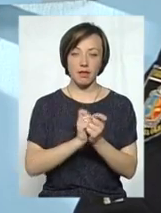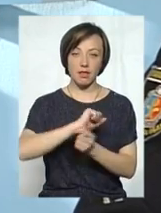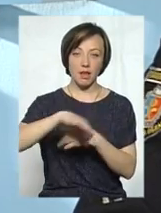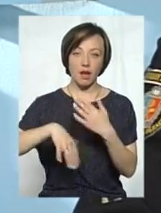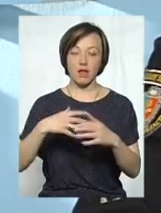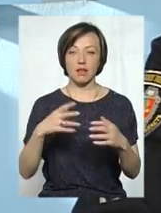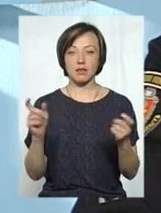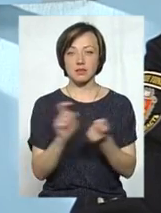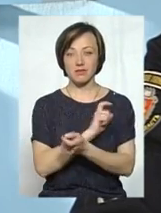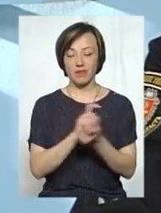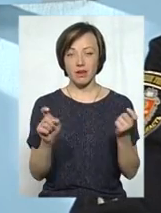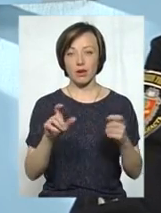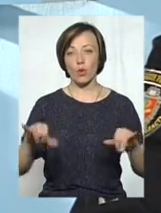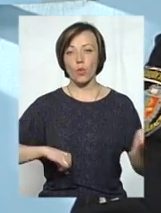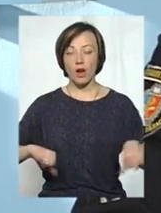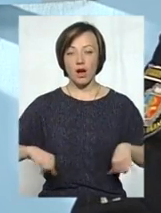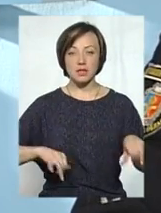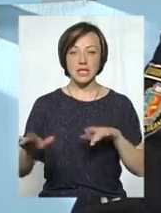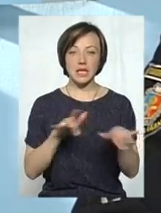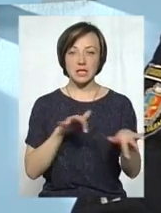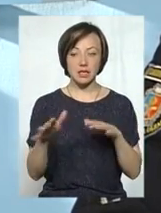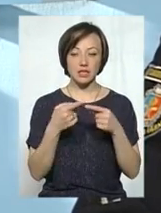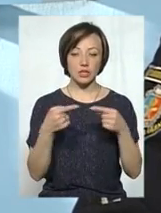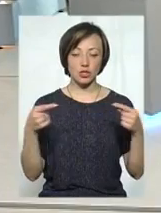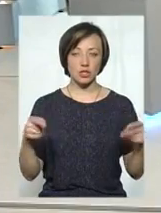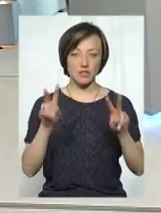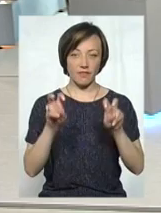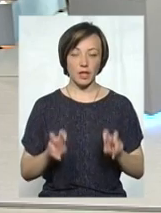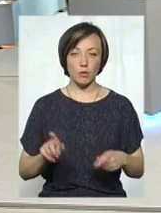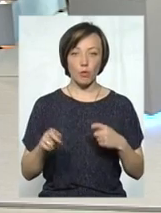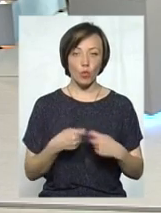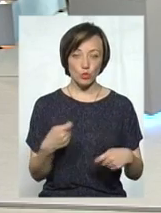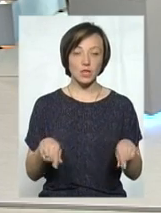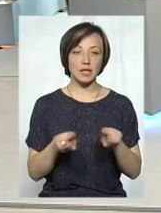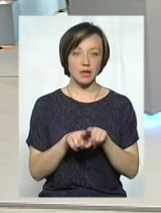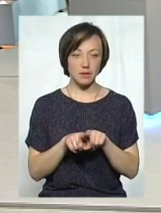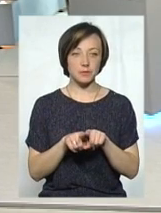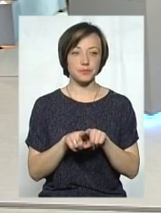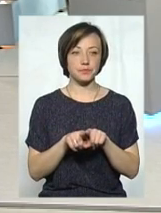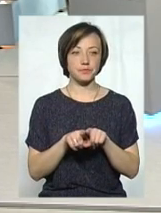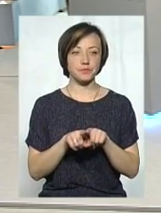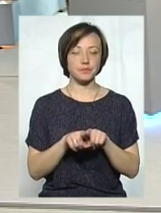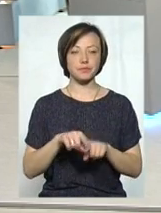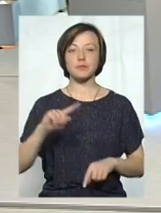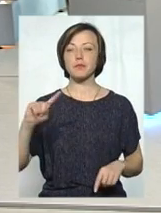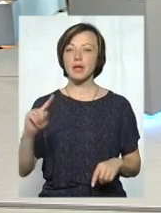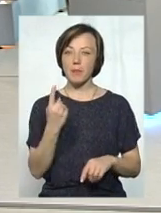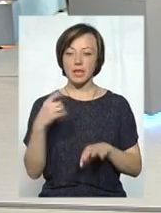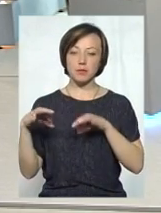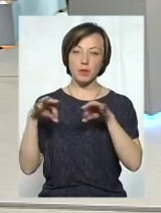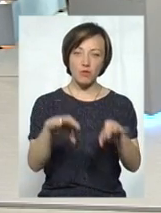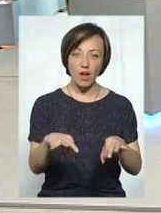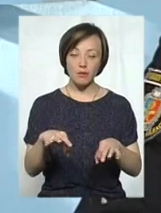сварки, хуліганські дії і інші види порушень, які такі якби перші прибувають, туди